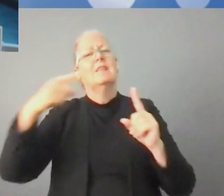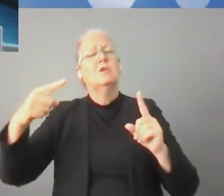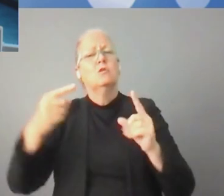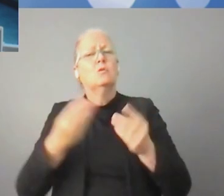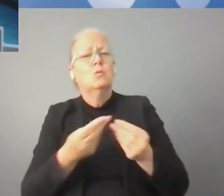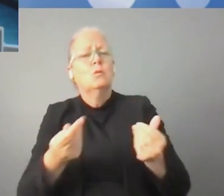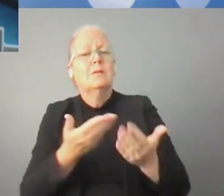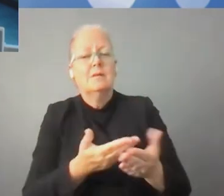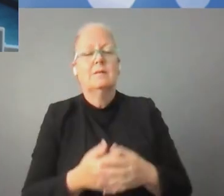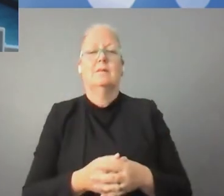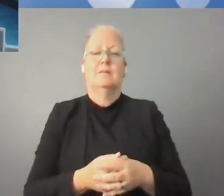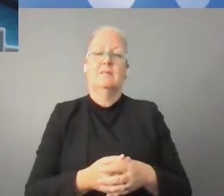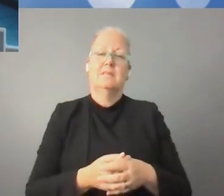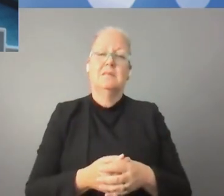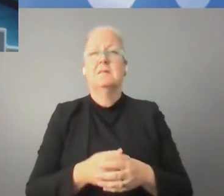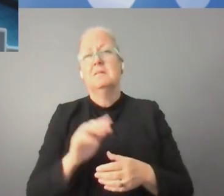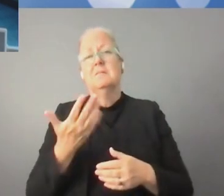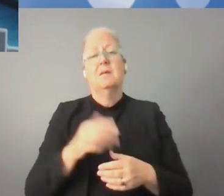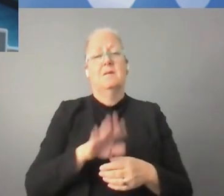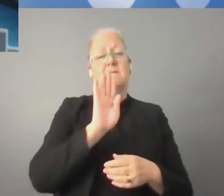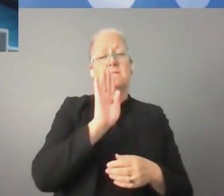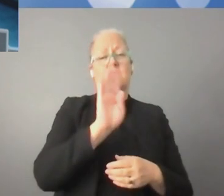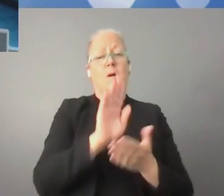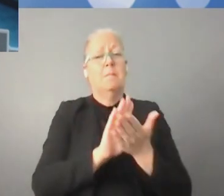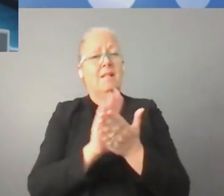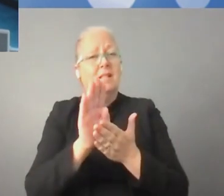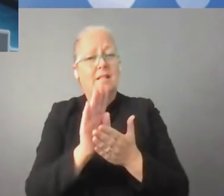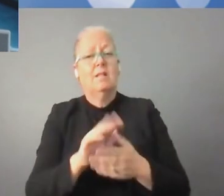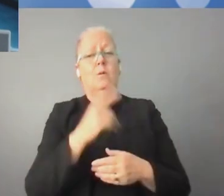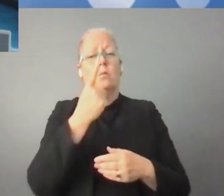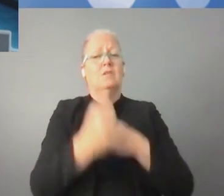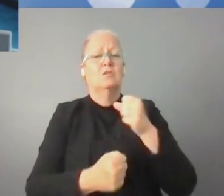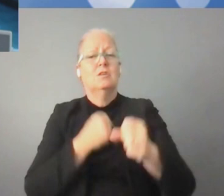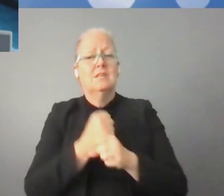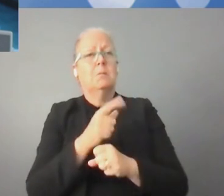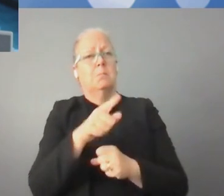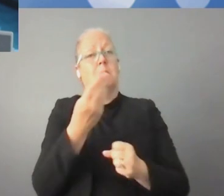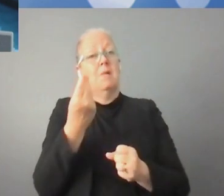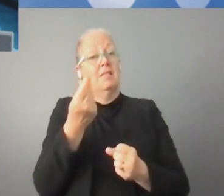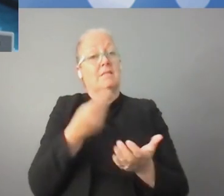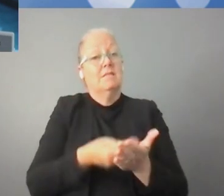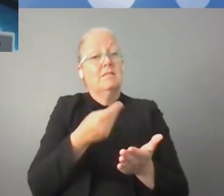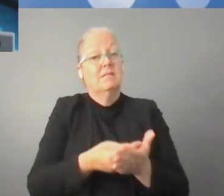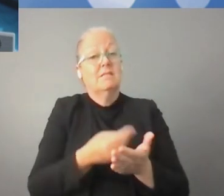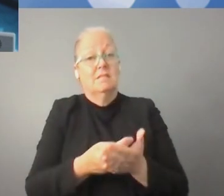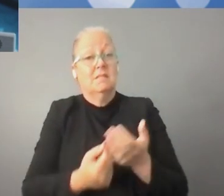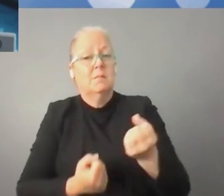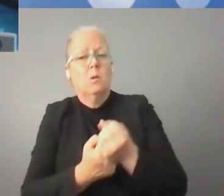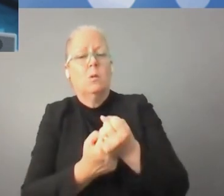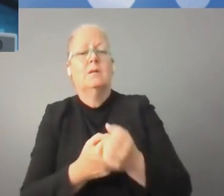بتنظيم منافسات بجوائز